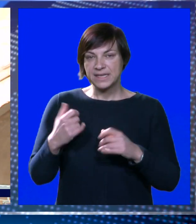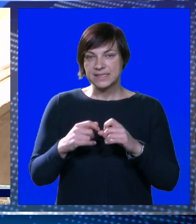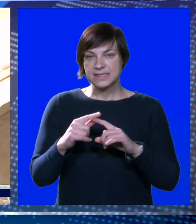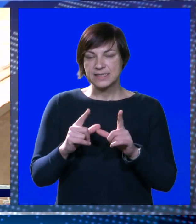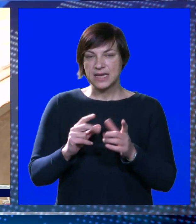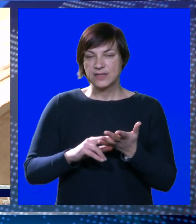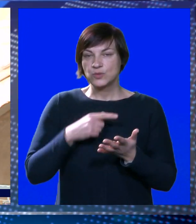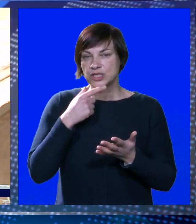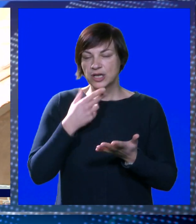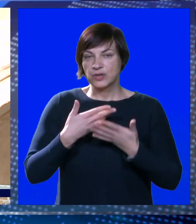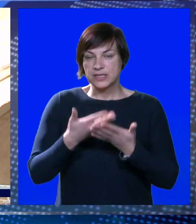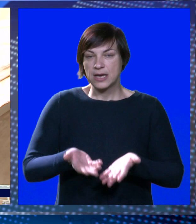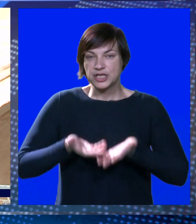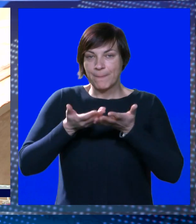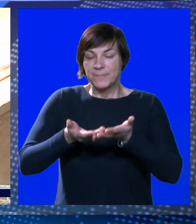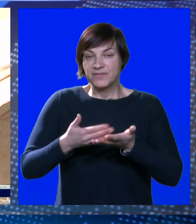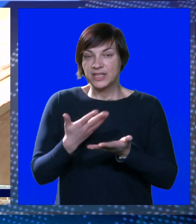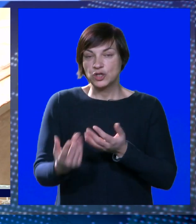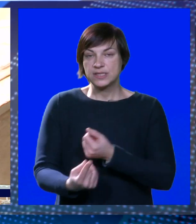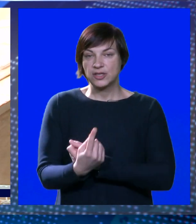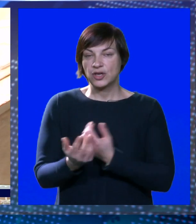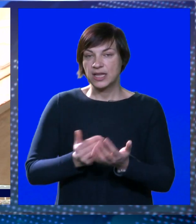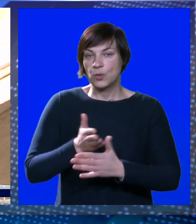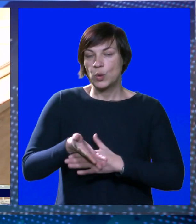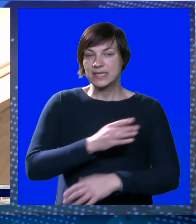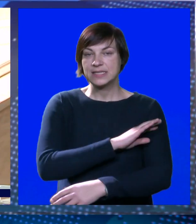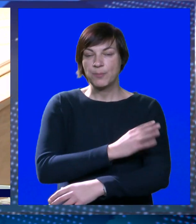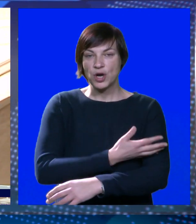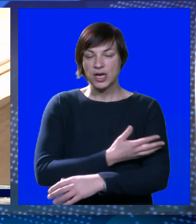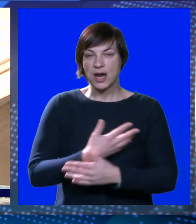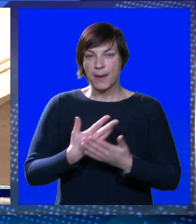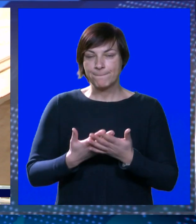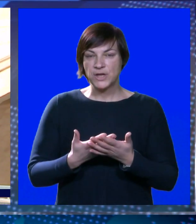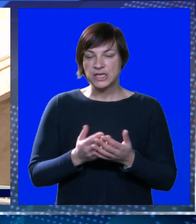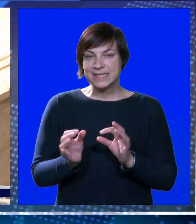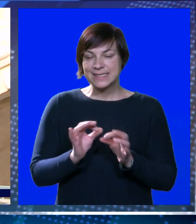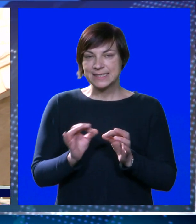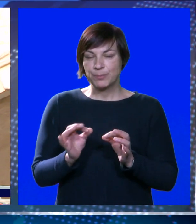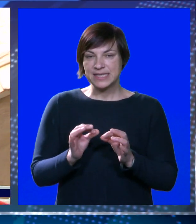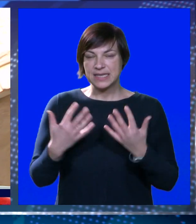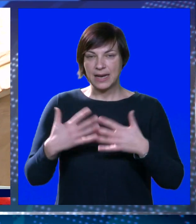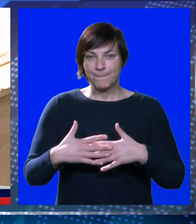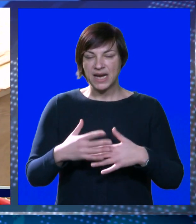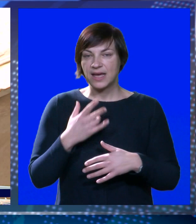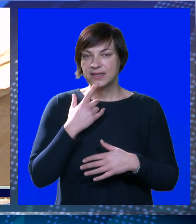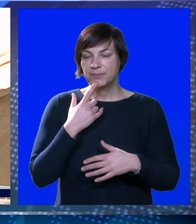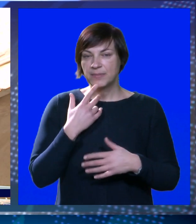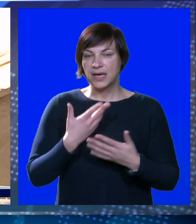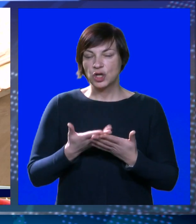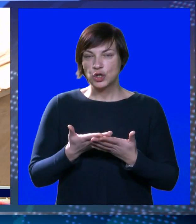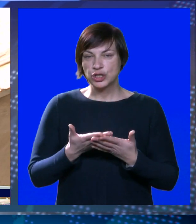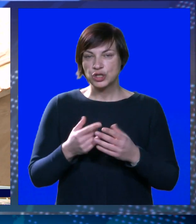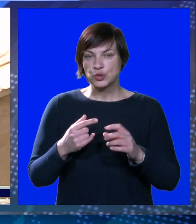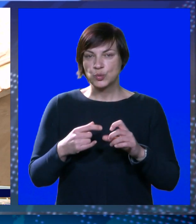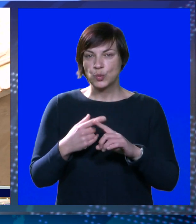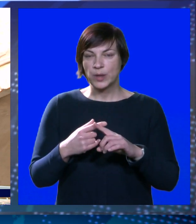radun će plivati, to vam se desi. Međutim, ulazimo hrabro sa nekim specijalnim alatima koje su u ex